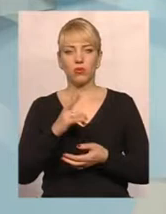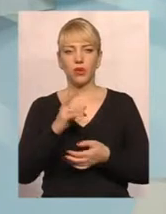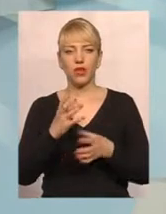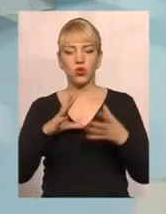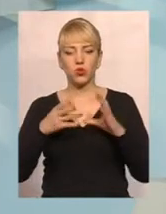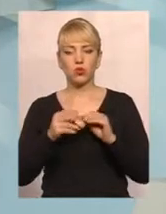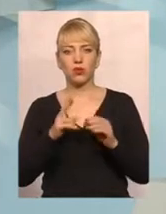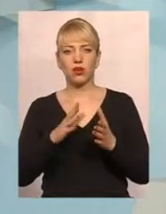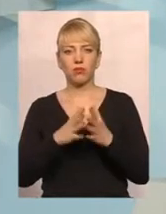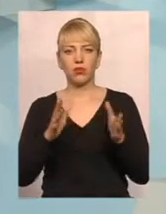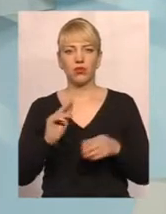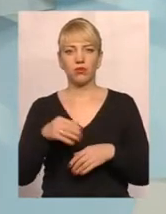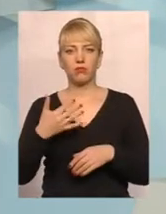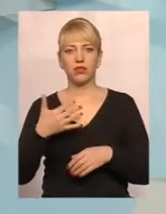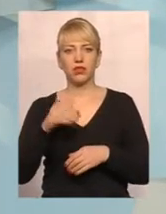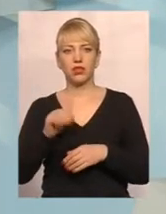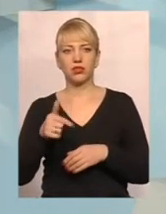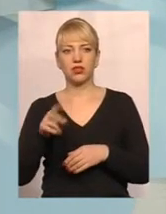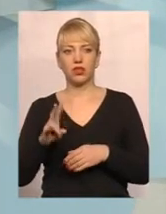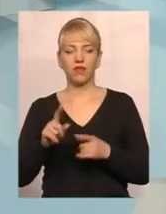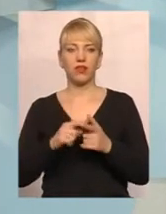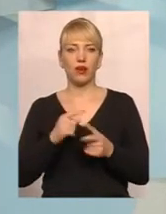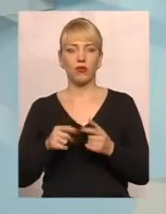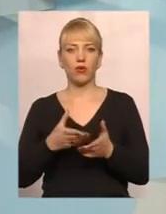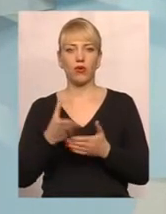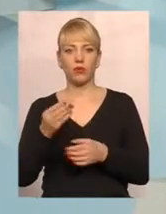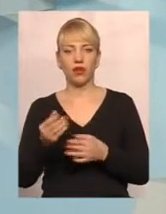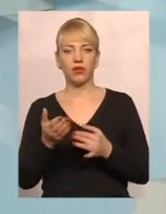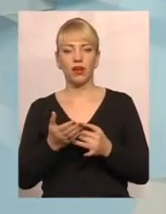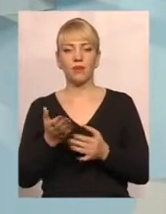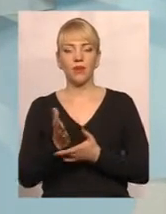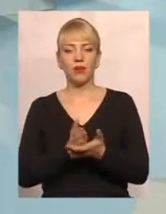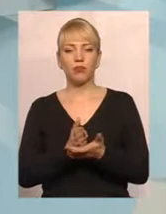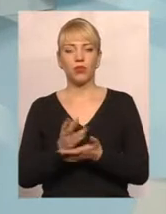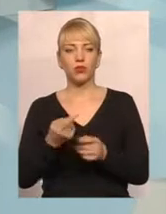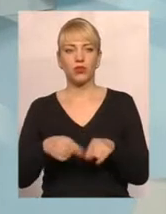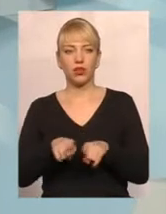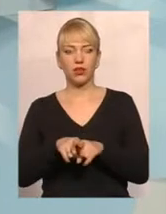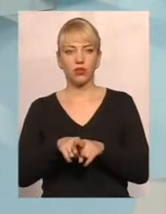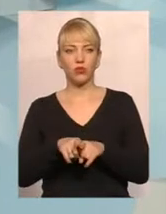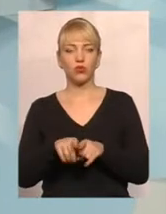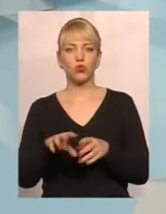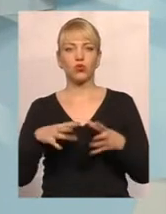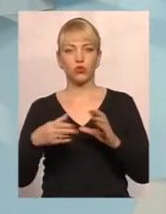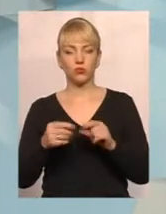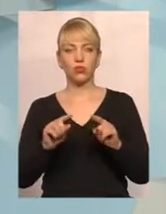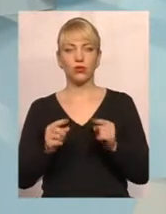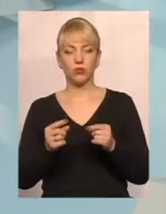перевищує 50 тисяч гривень, або оплата певних послуг на таку суму. Тому